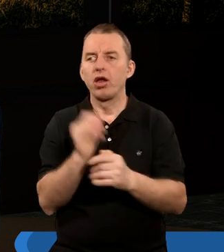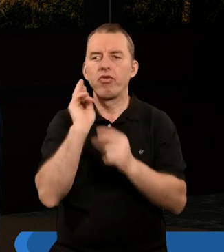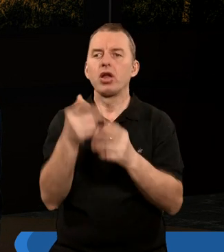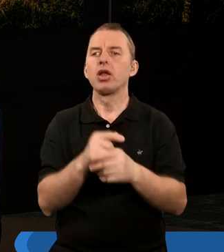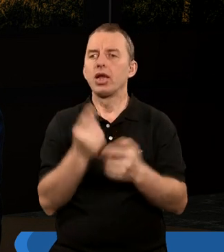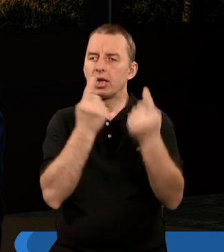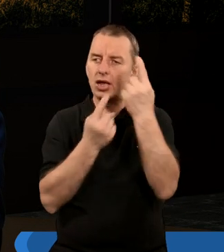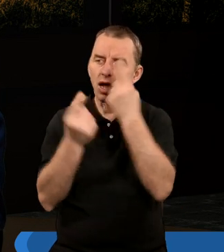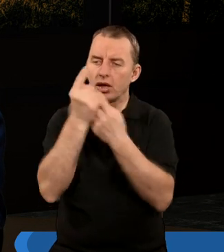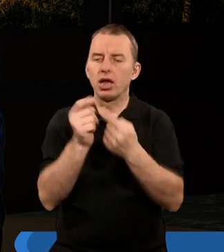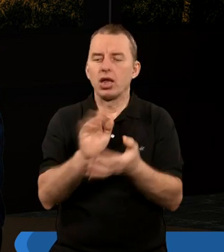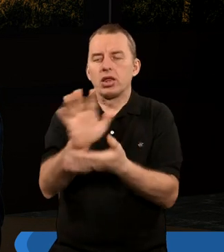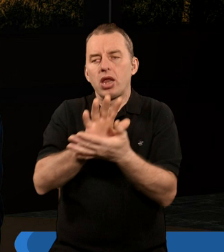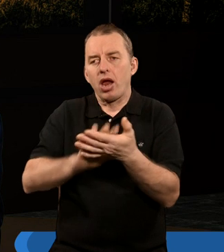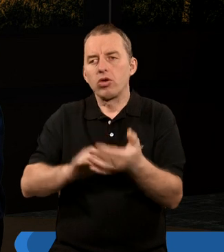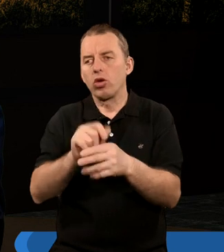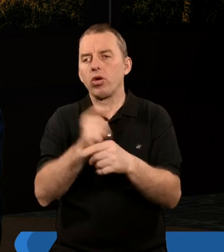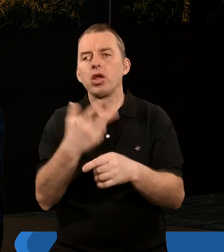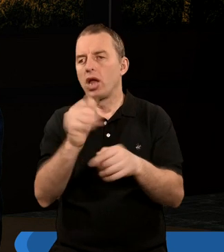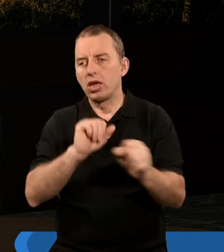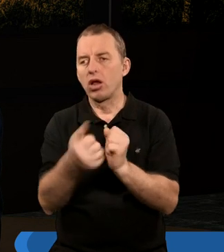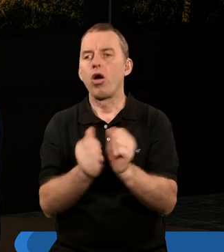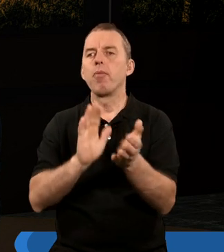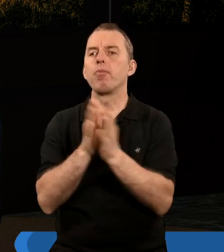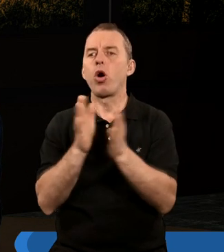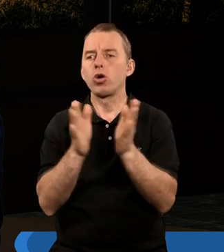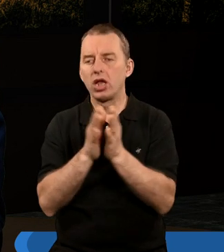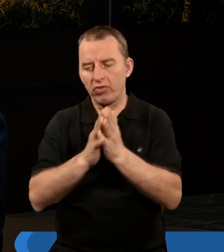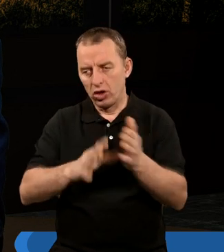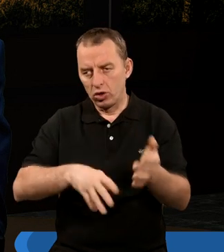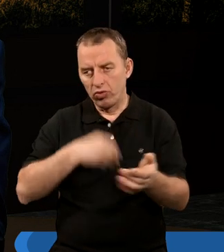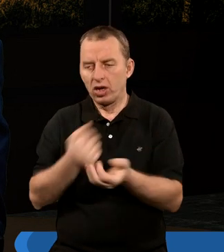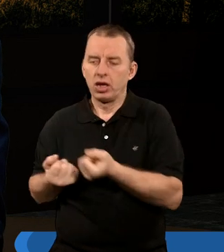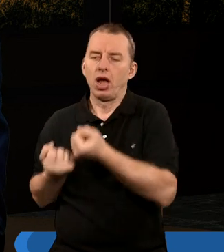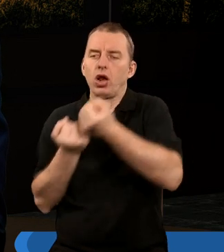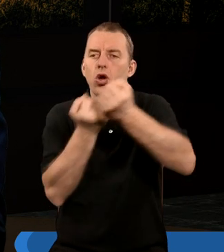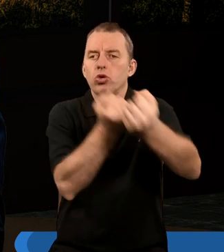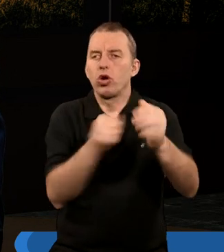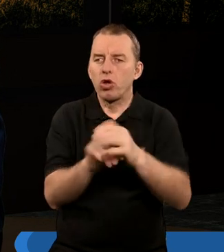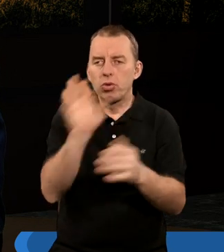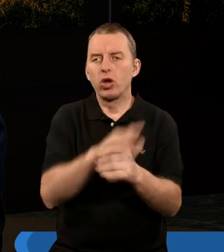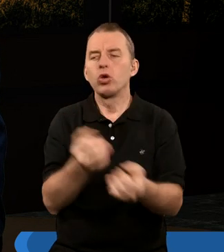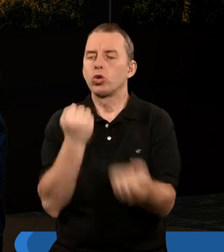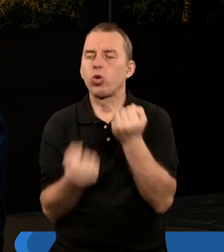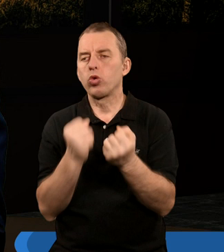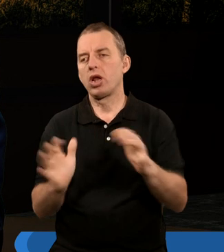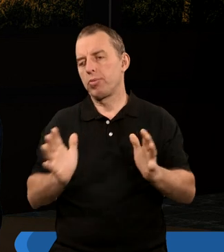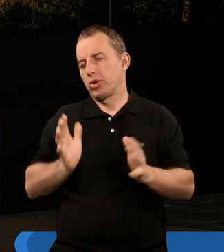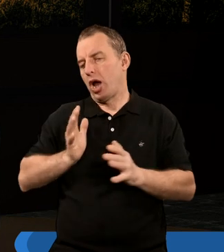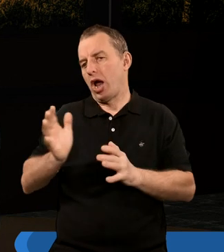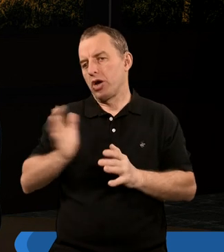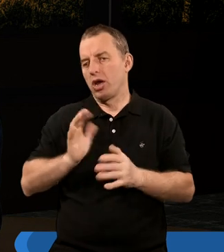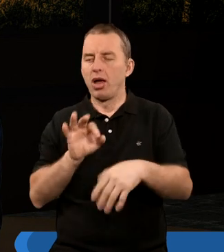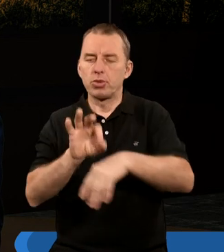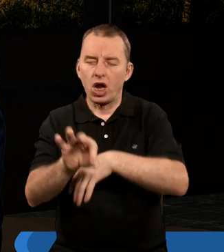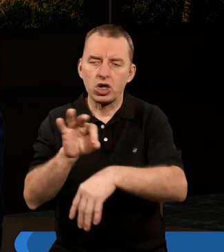zastanawiam się nad treścią tych modlitw. Czy to nie są modlitwy świętych zanoszone do Boga wobec trudnych przeżyć, wobec